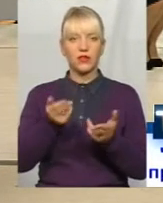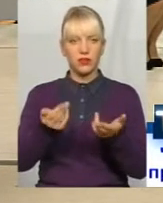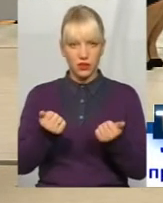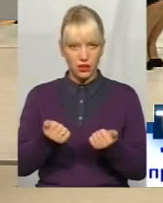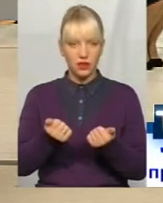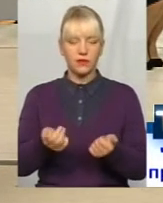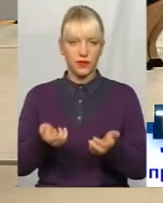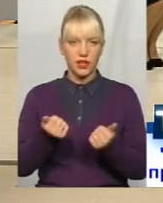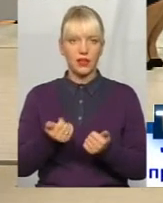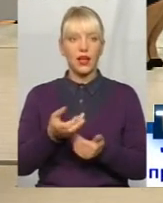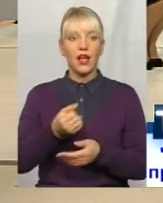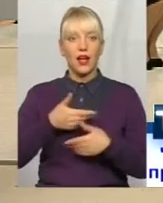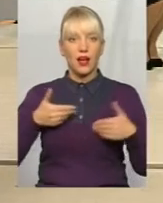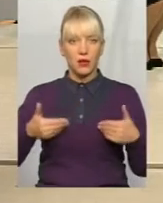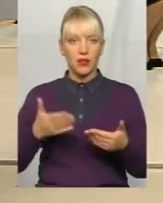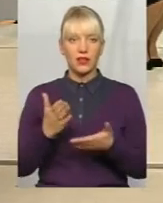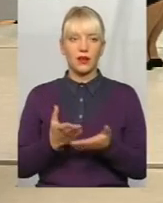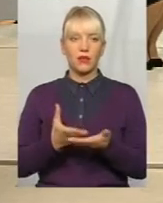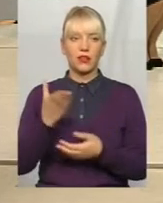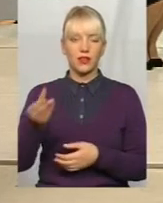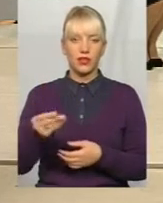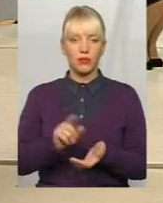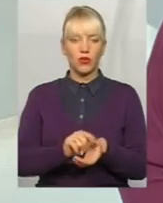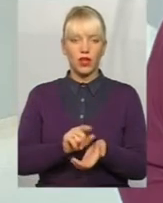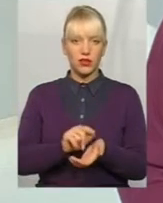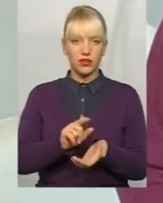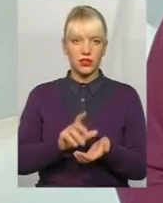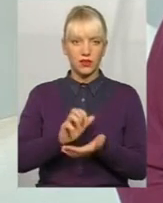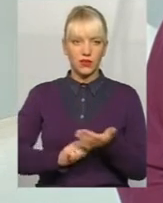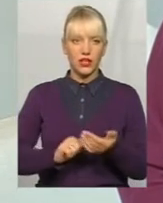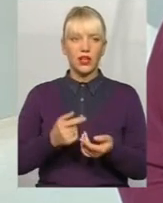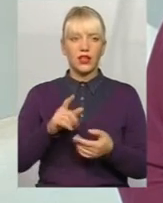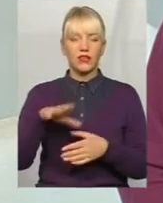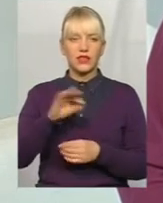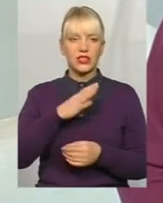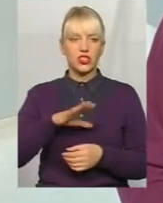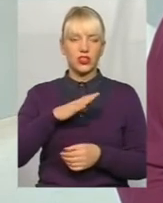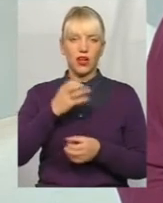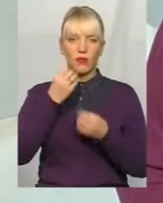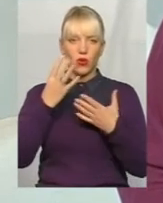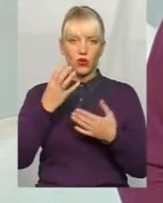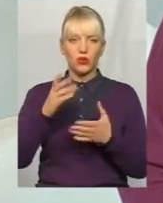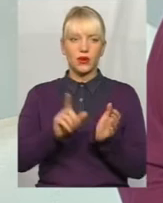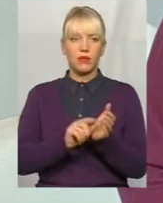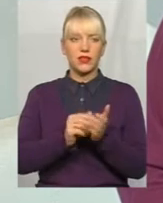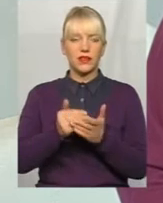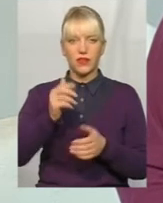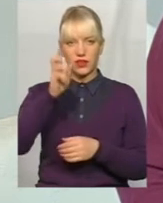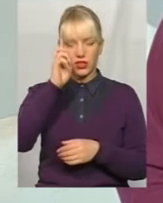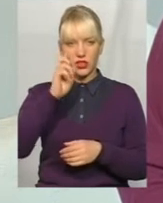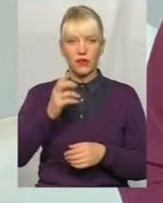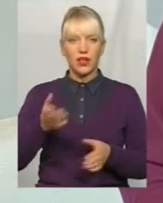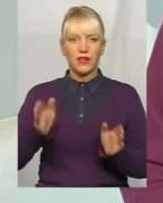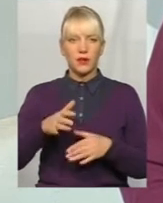Так. А ми є пластикі податків, отримуючи і всі чекаємо хорошої пенсії від держави. Тепер з вами